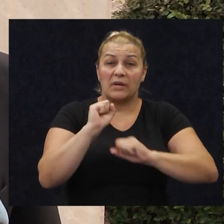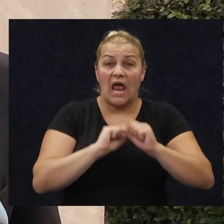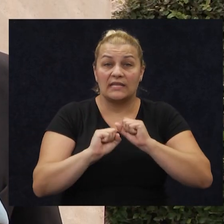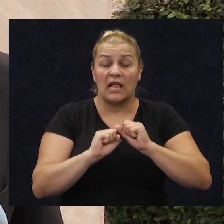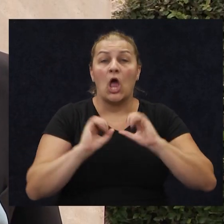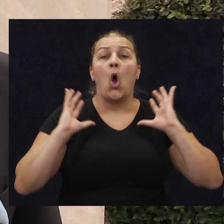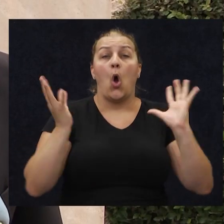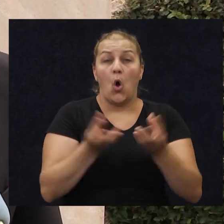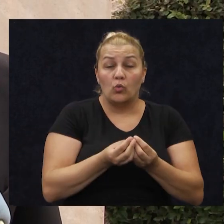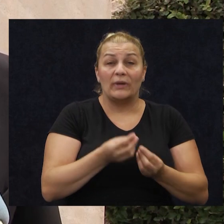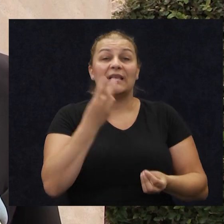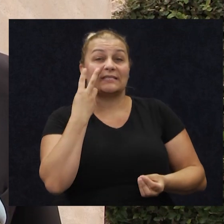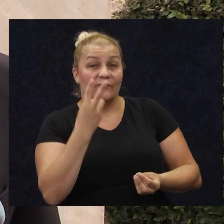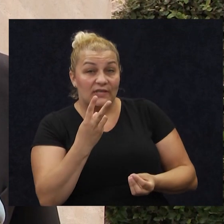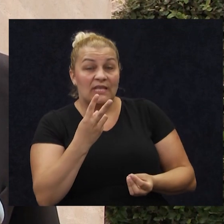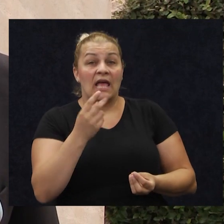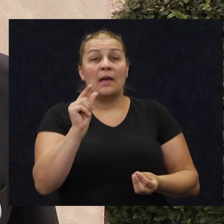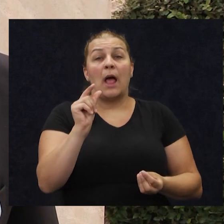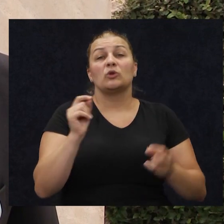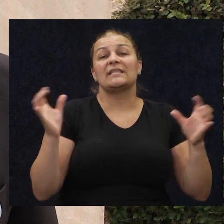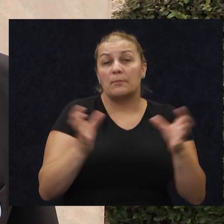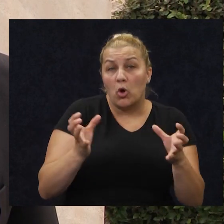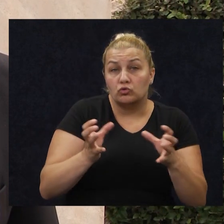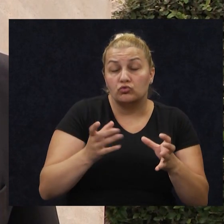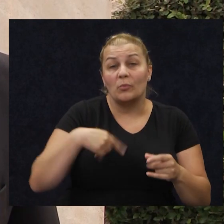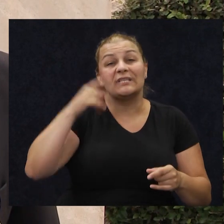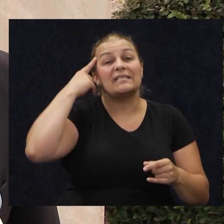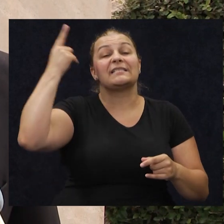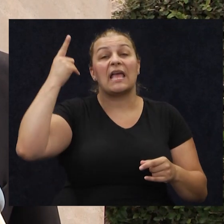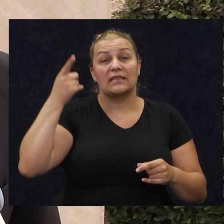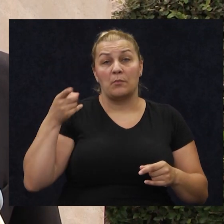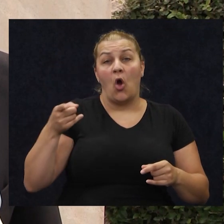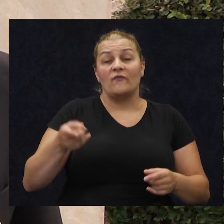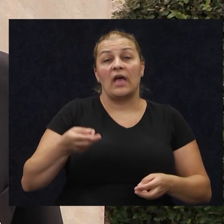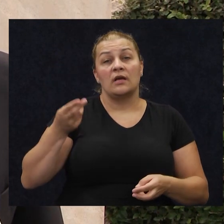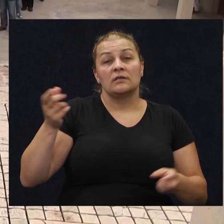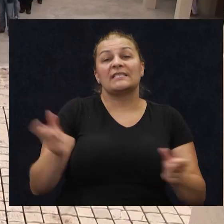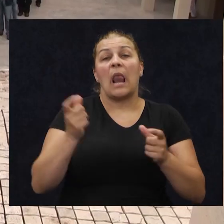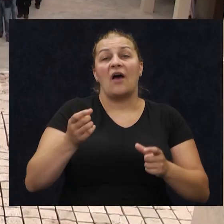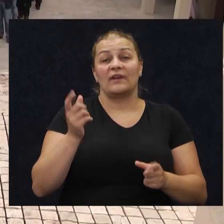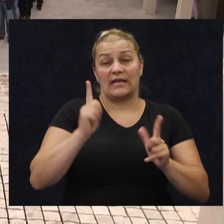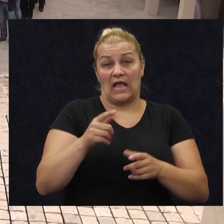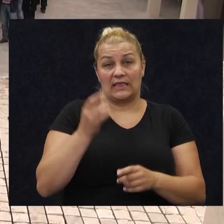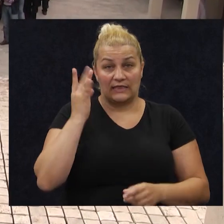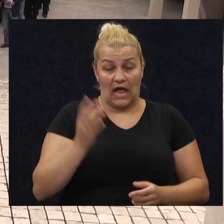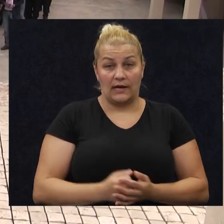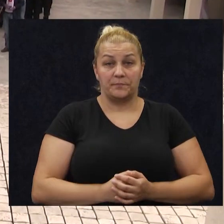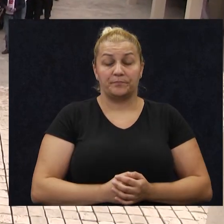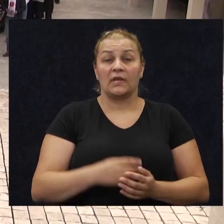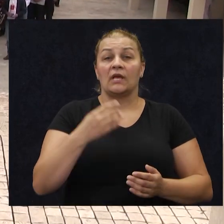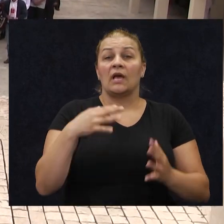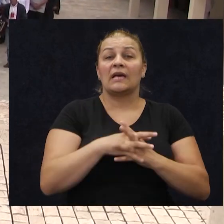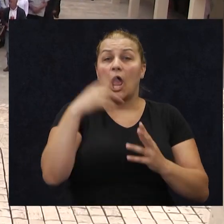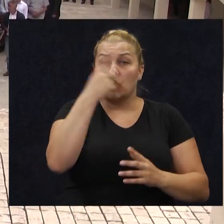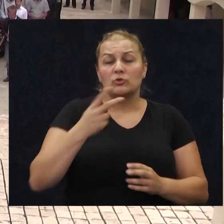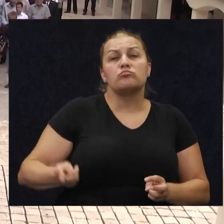okupe, da se vide, da se malo podružimo i da se sjetimo na te slavne ratne dane. Grad Omiš ponosene na svoje